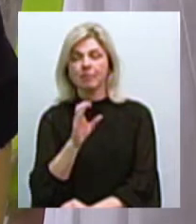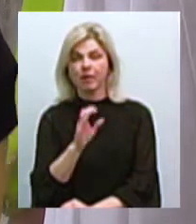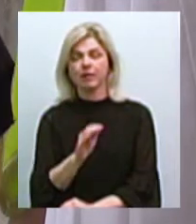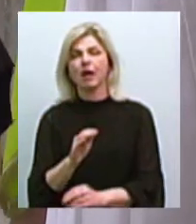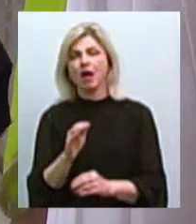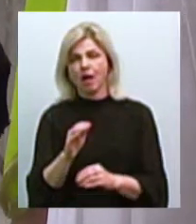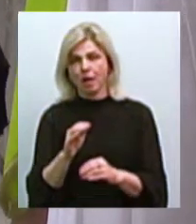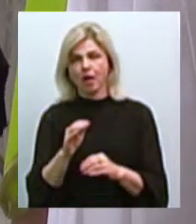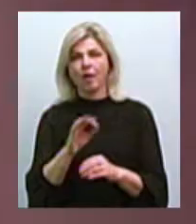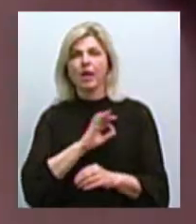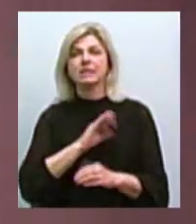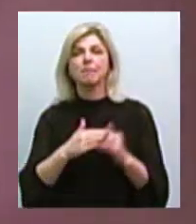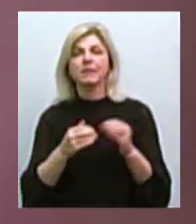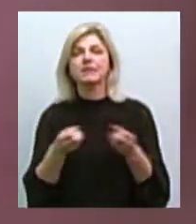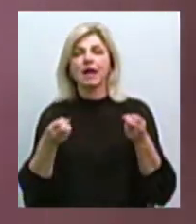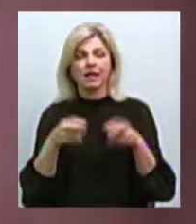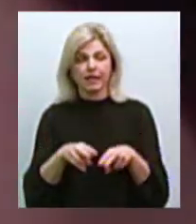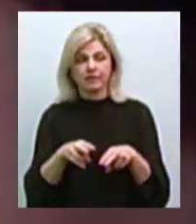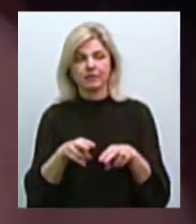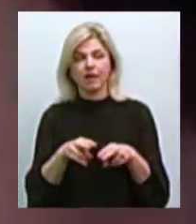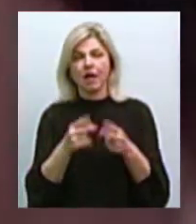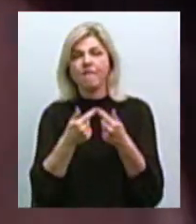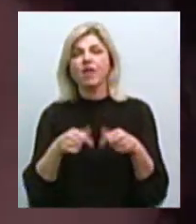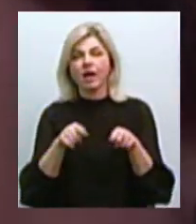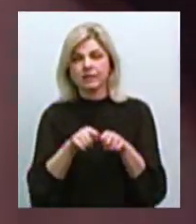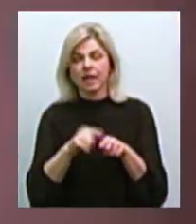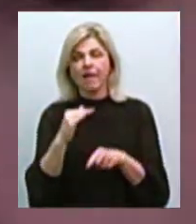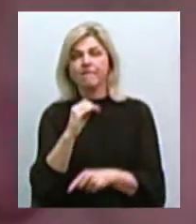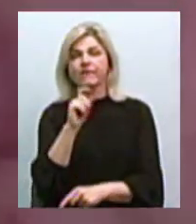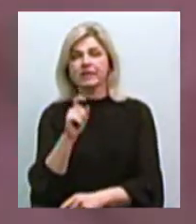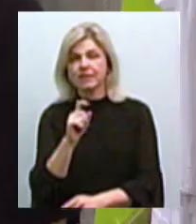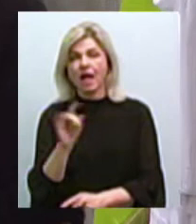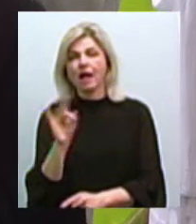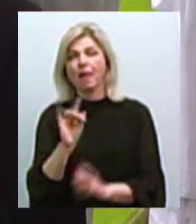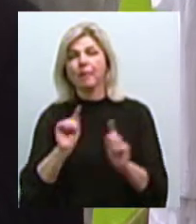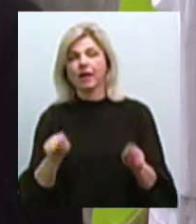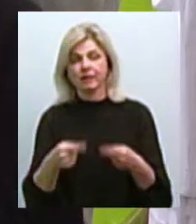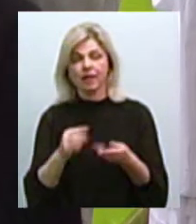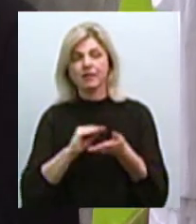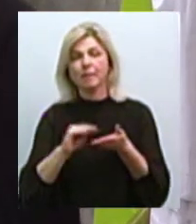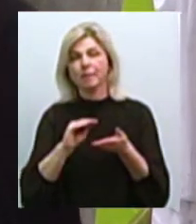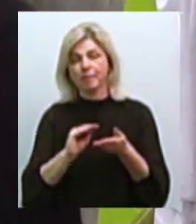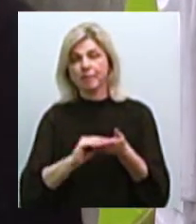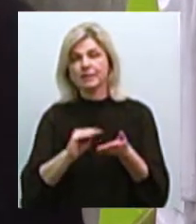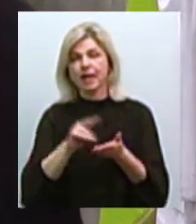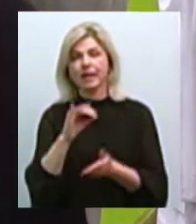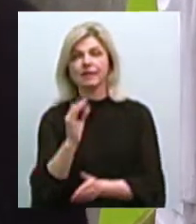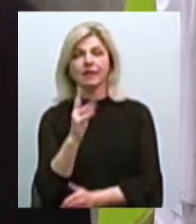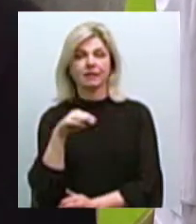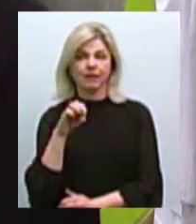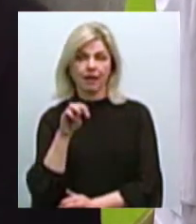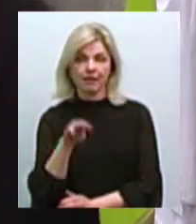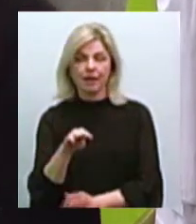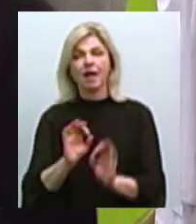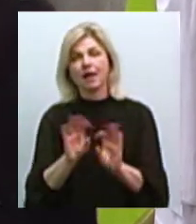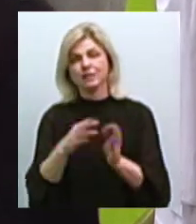медико-біологічних основ спорту та фізичної реабілітації, ділиться враженнями від свого результату в написанні диктанту. Жінка говорить, написати